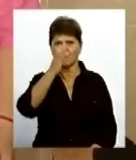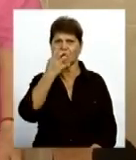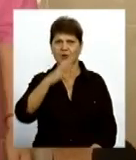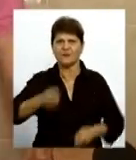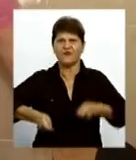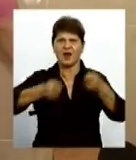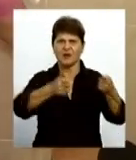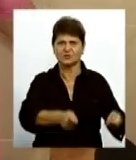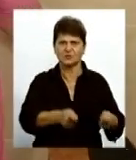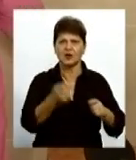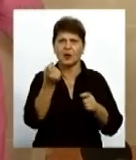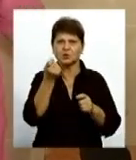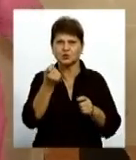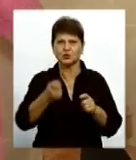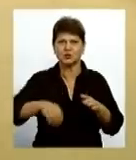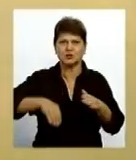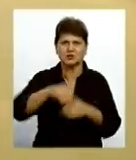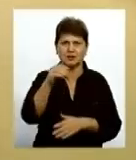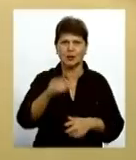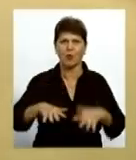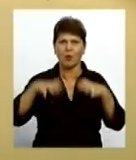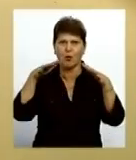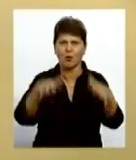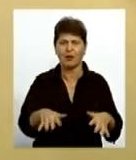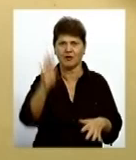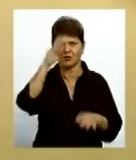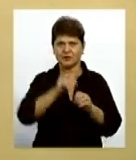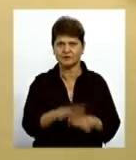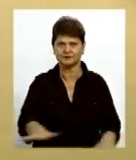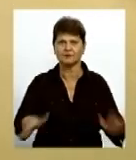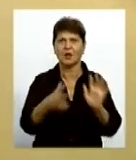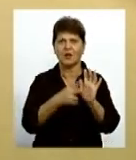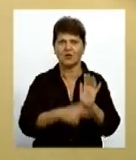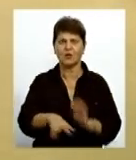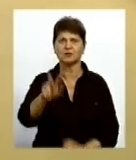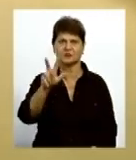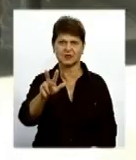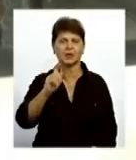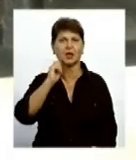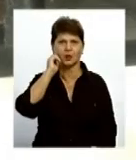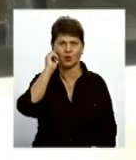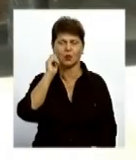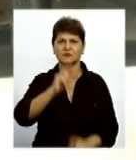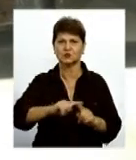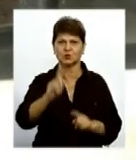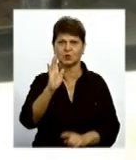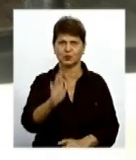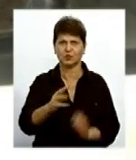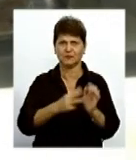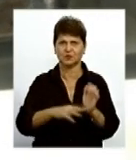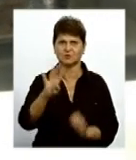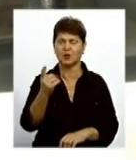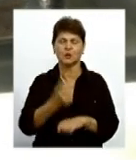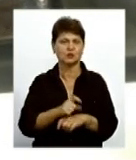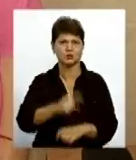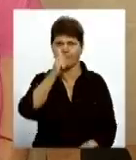кастрюлі Раз зацепилася, упала, розлилася вода, бо 83 роки, вже скоро 84 Нам дуже